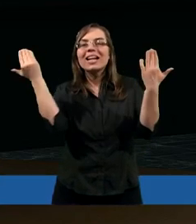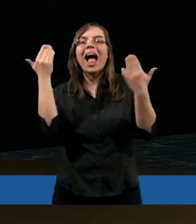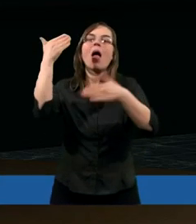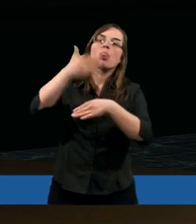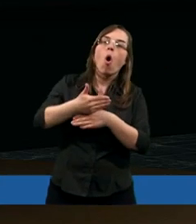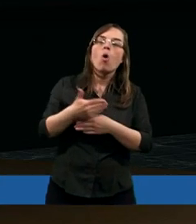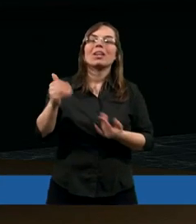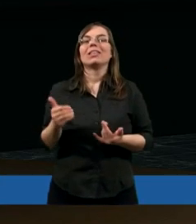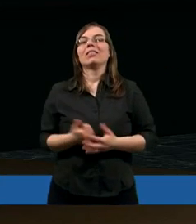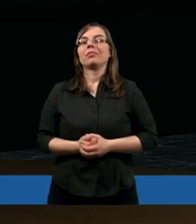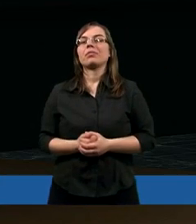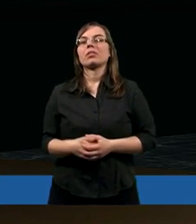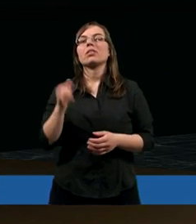nocy